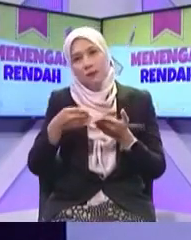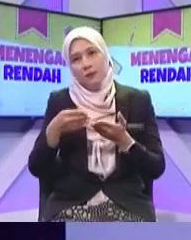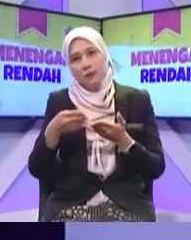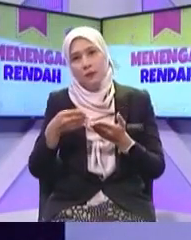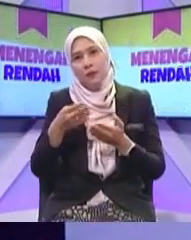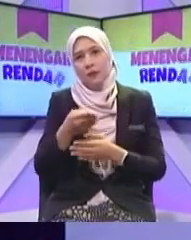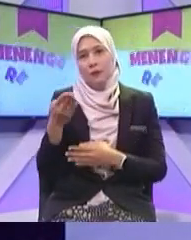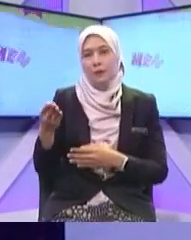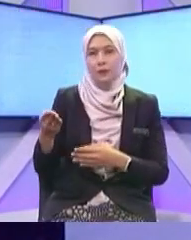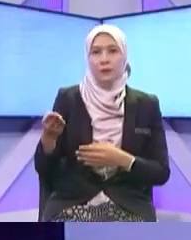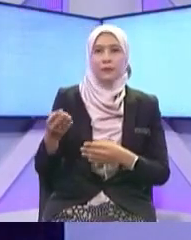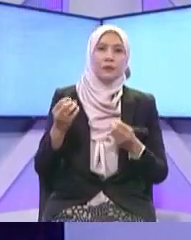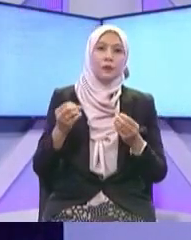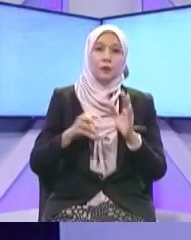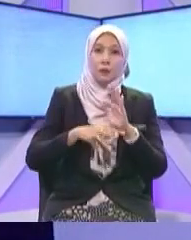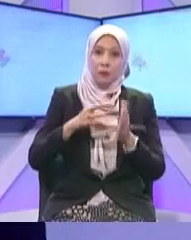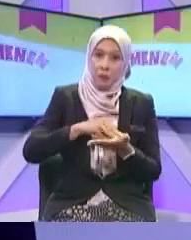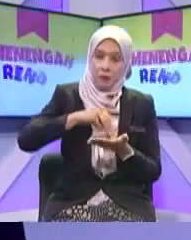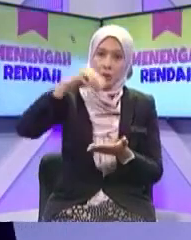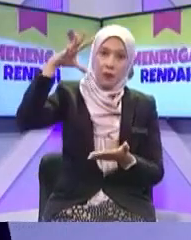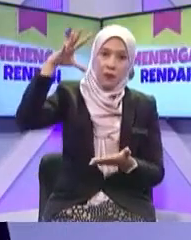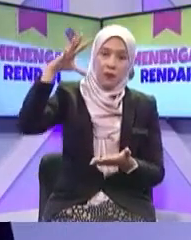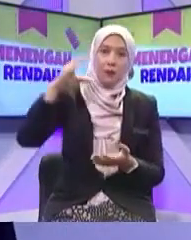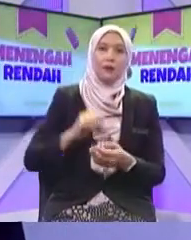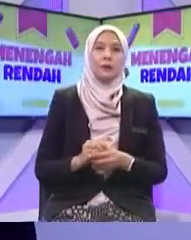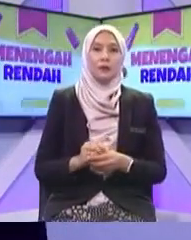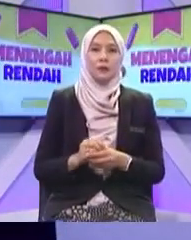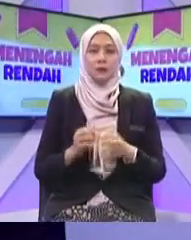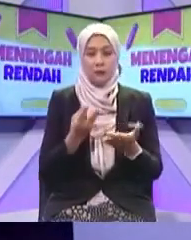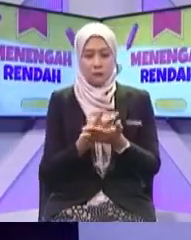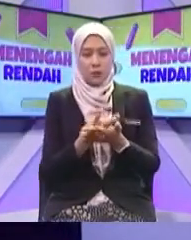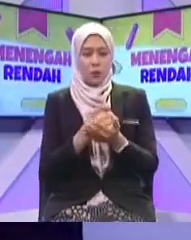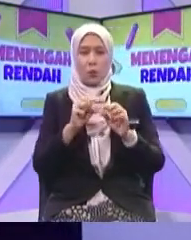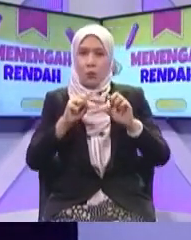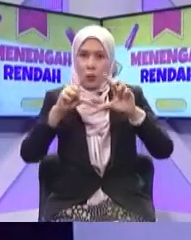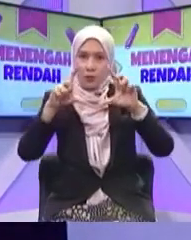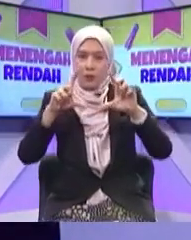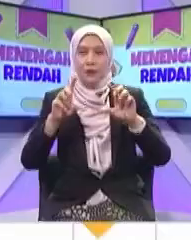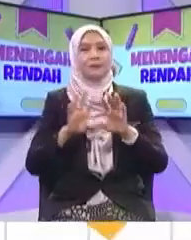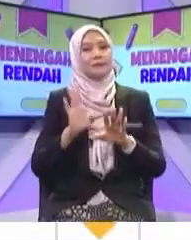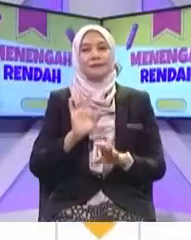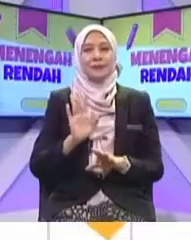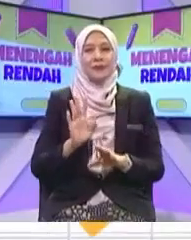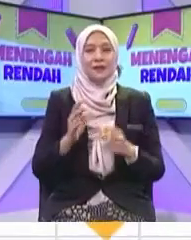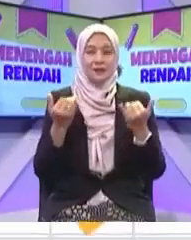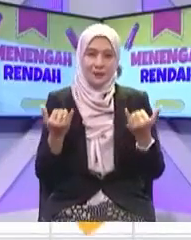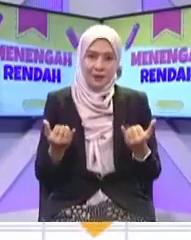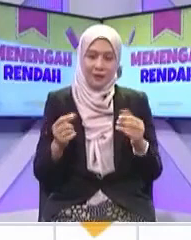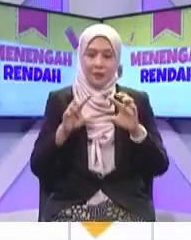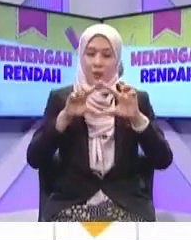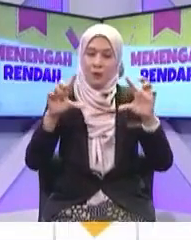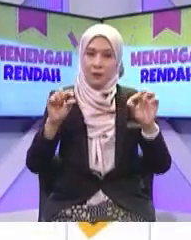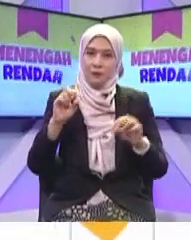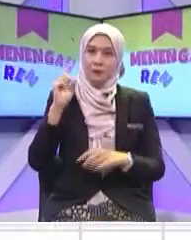Betul Bawa je sekeping kat Kita gunakan Okey Kita nak tanyalah Kita nak tengok Kita nak libatkan Murid-murid kita Okey Khalif dengan